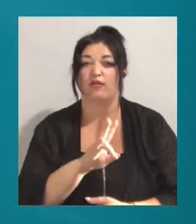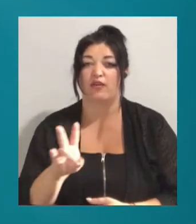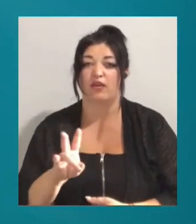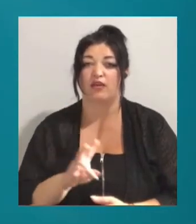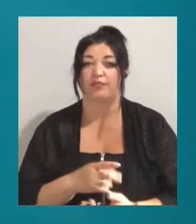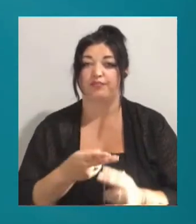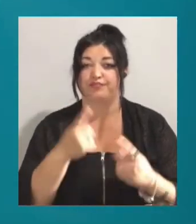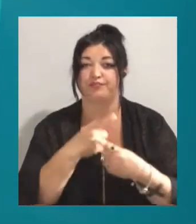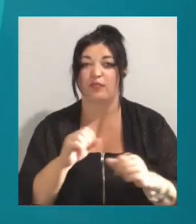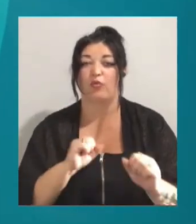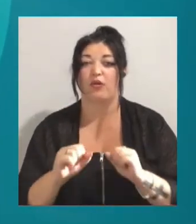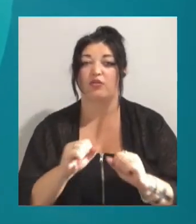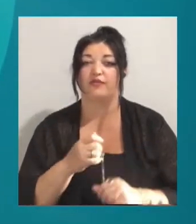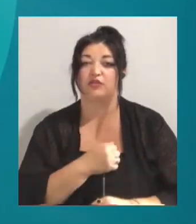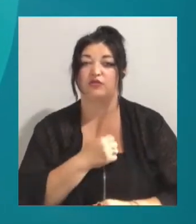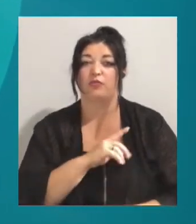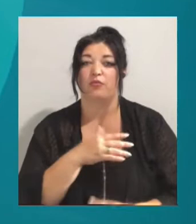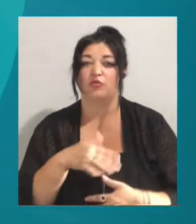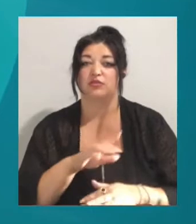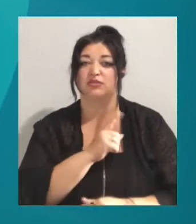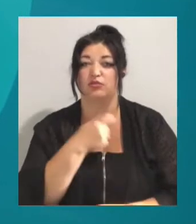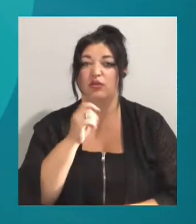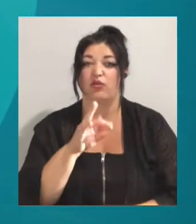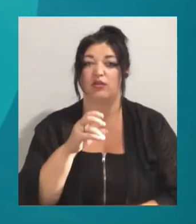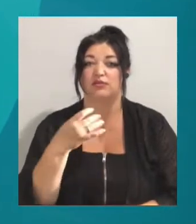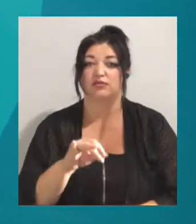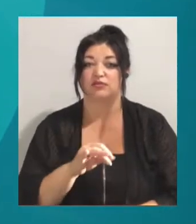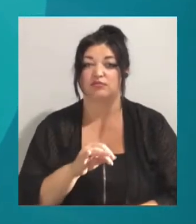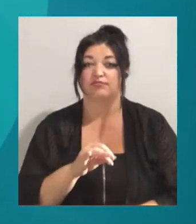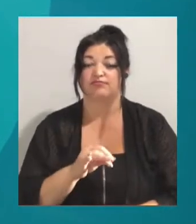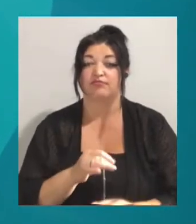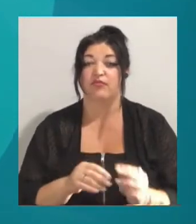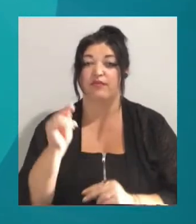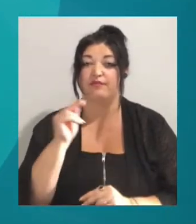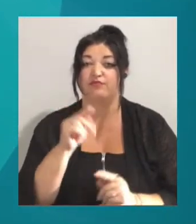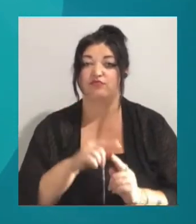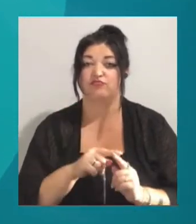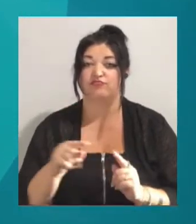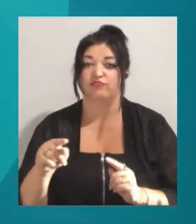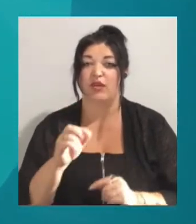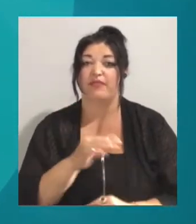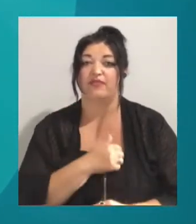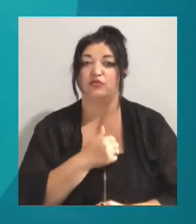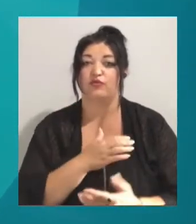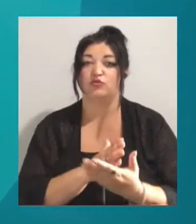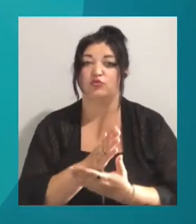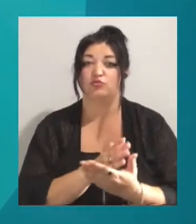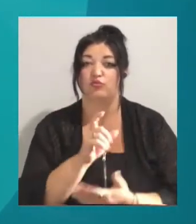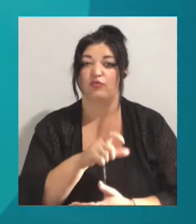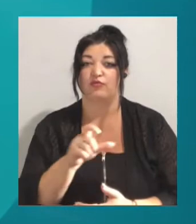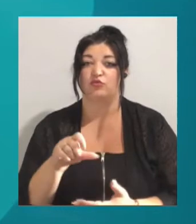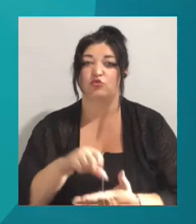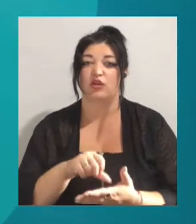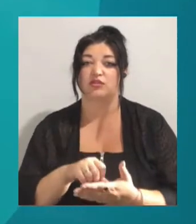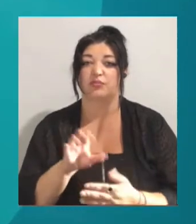військовоморських сил України Олексій Нижпапа. З плану навчань виключили берегову фазу, аби військовослужбовці країн-партнерів та учасників